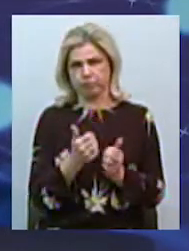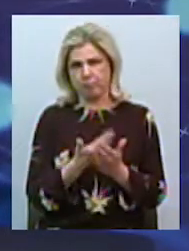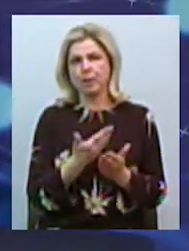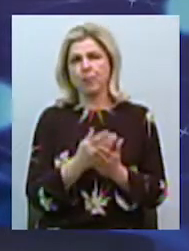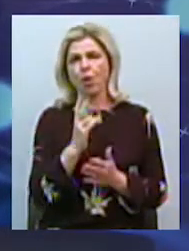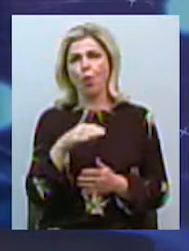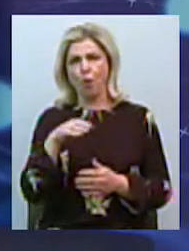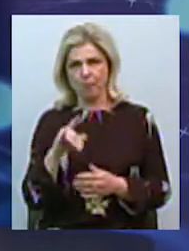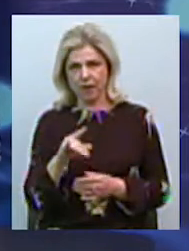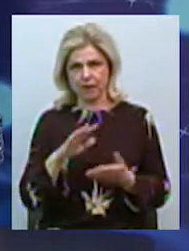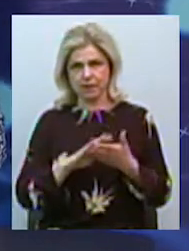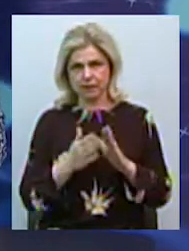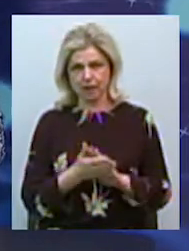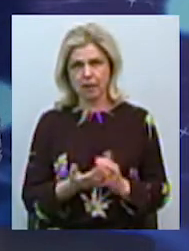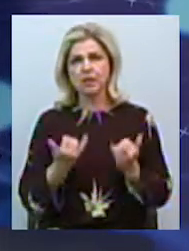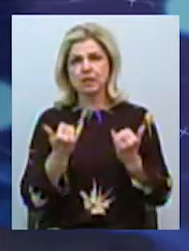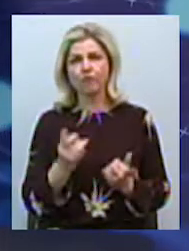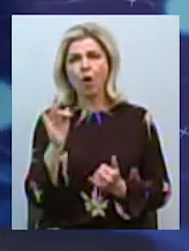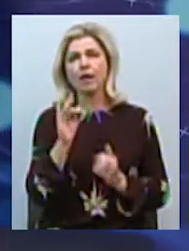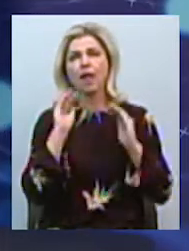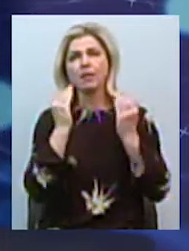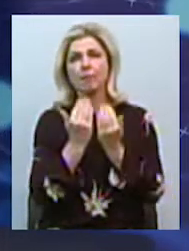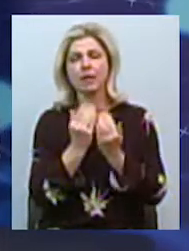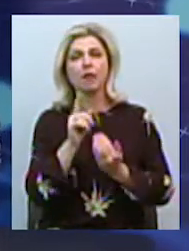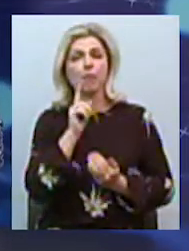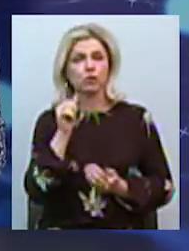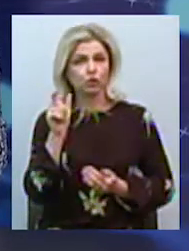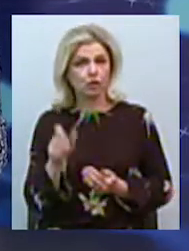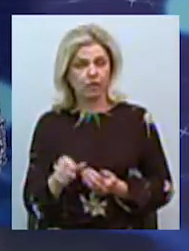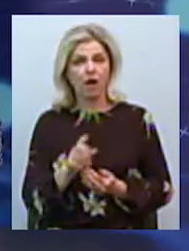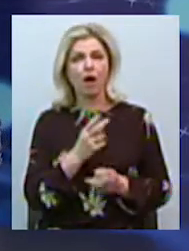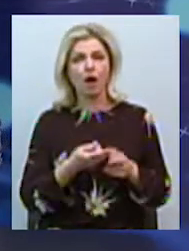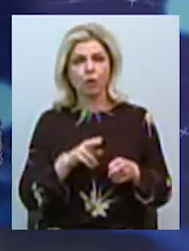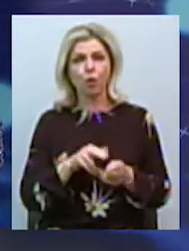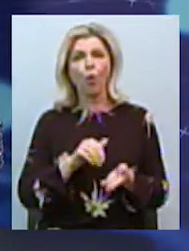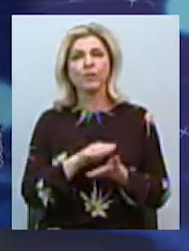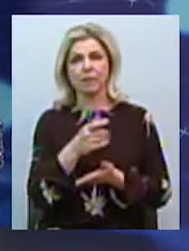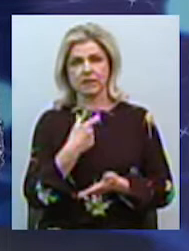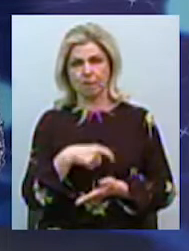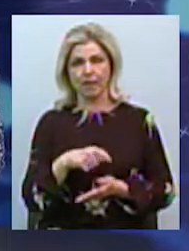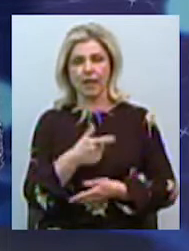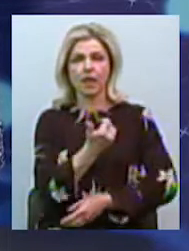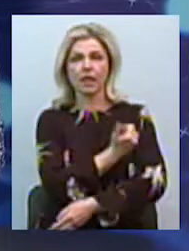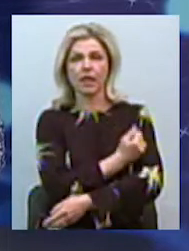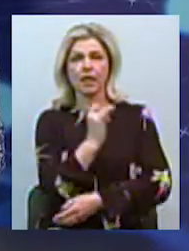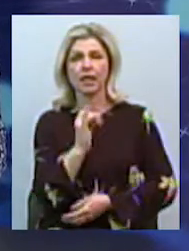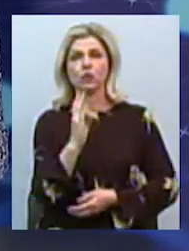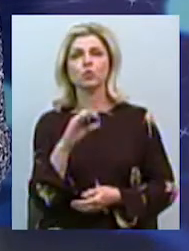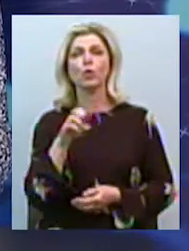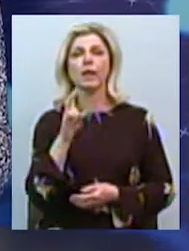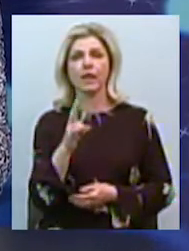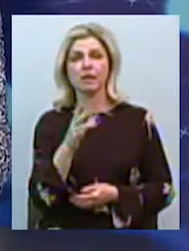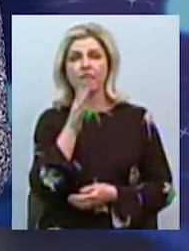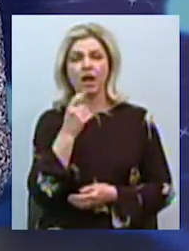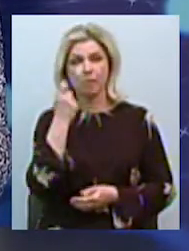в реанимації тяжелий молодой чоловік, який відмінил себе інсулин в стані алкогольного оп'єнення,